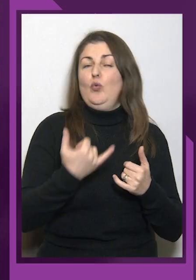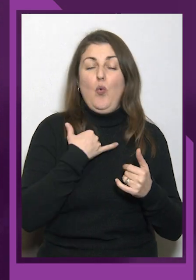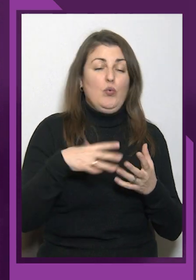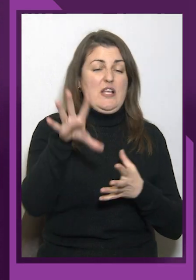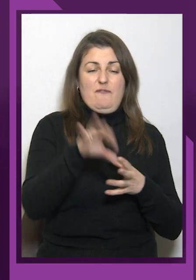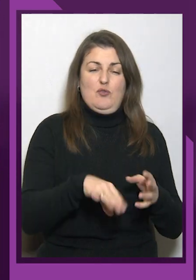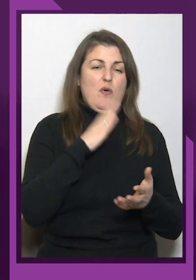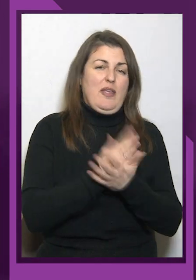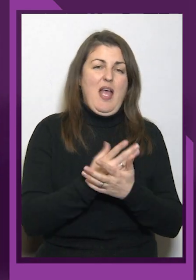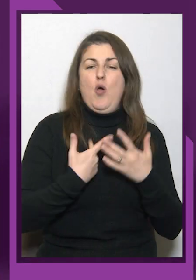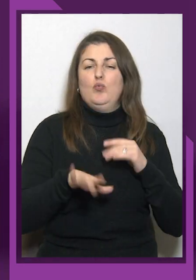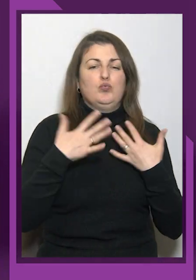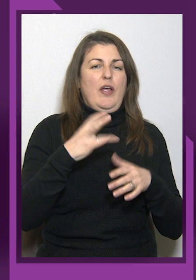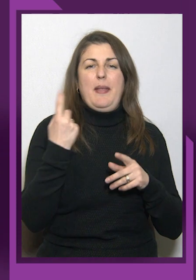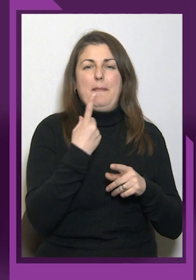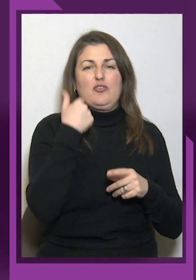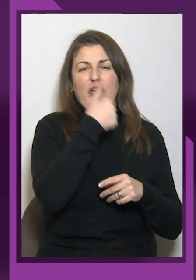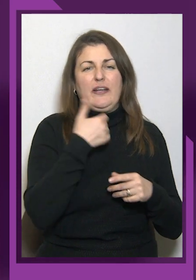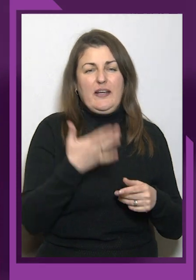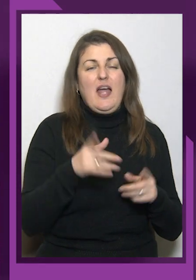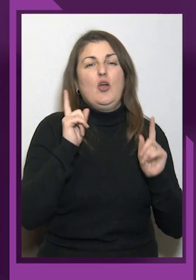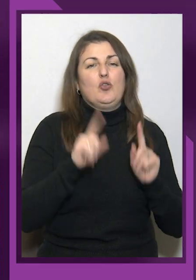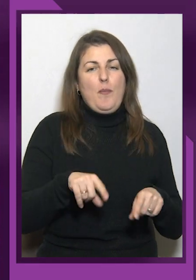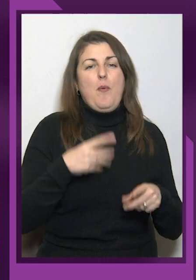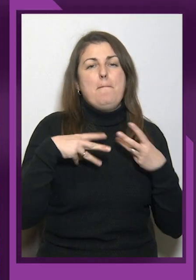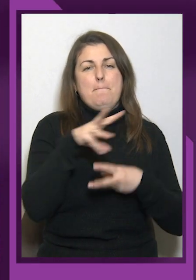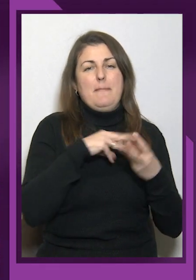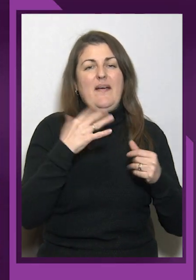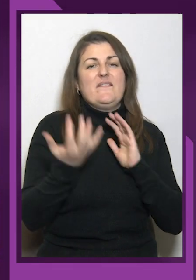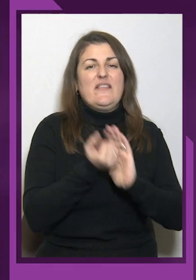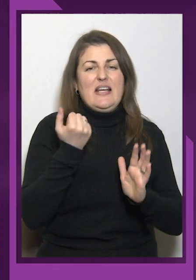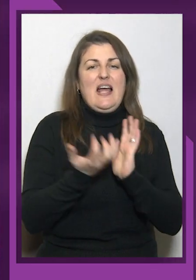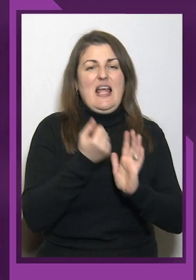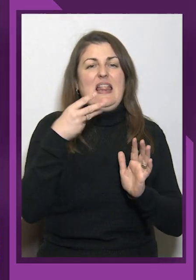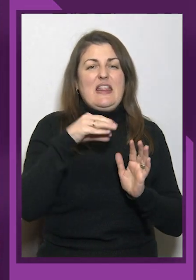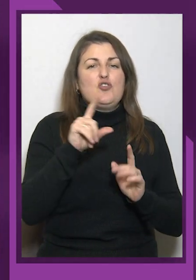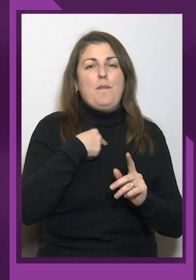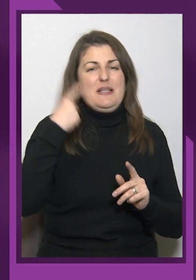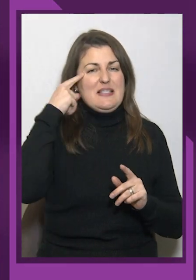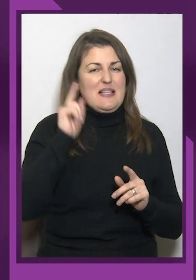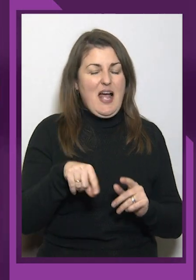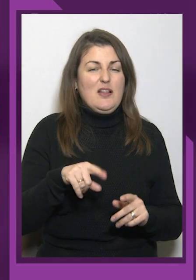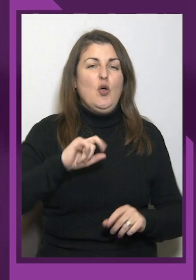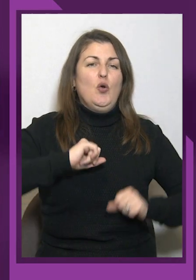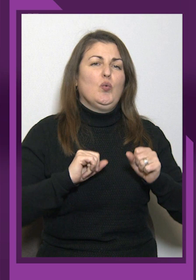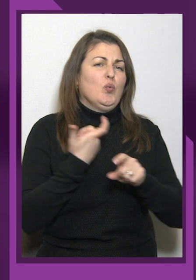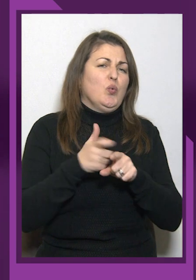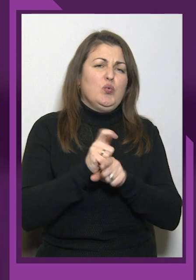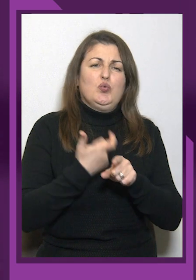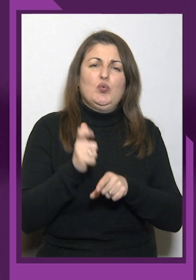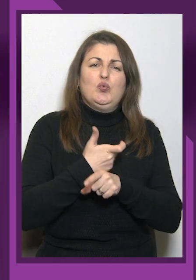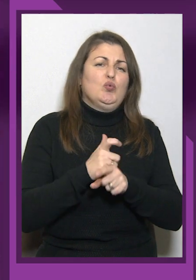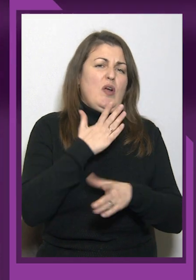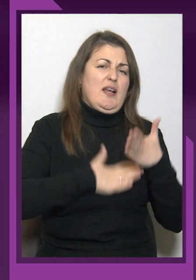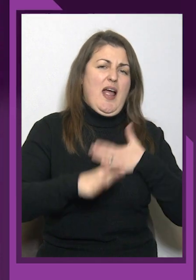це є, вже не перший рік. тому ми вигравали те, що ми знали. Дуже-дуже-дуже